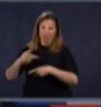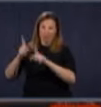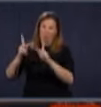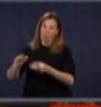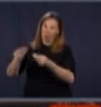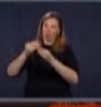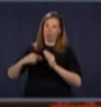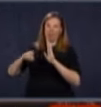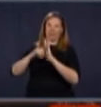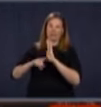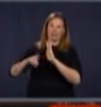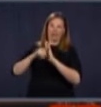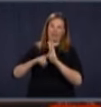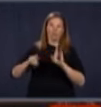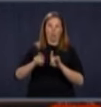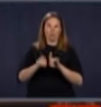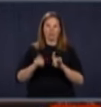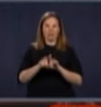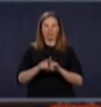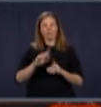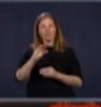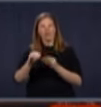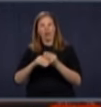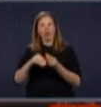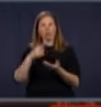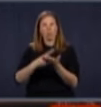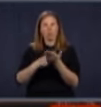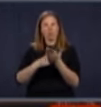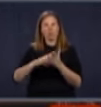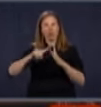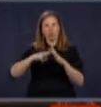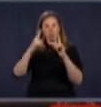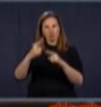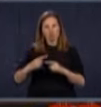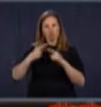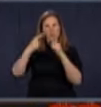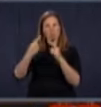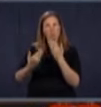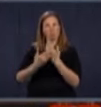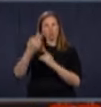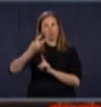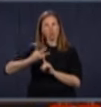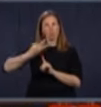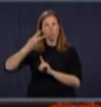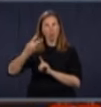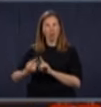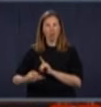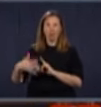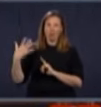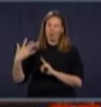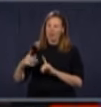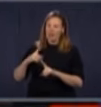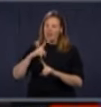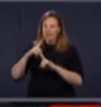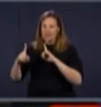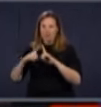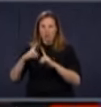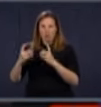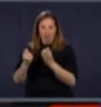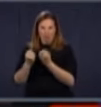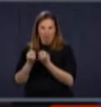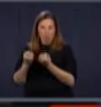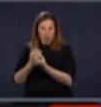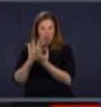'ajouterais qu'effectivement, moi aussi, depuis le début, depuis deux mois, on a eu beaucoup, beaucoup de discussions. Ce n pas